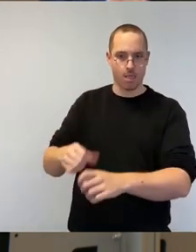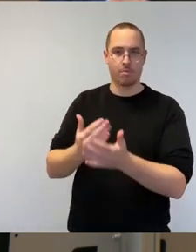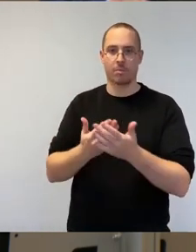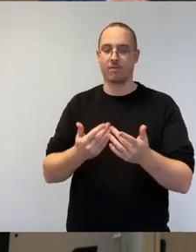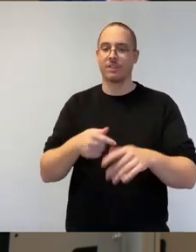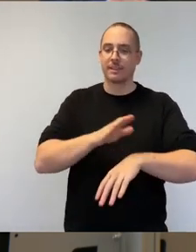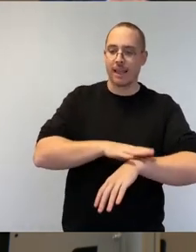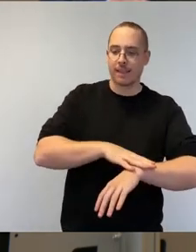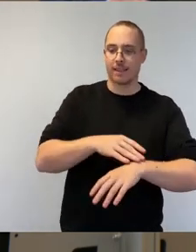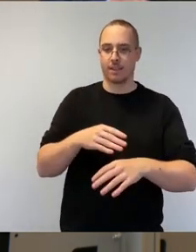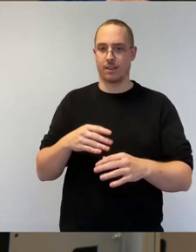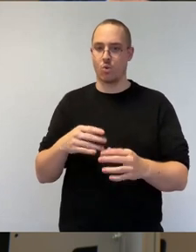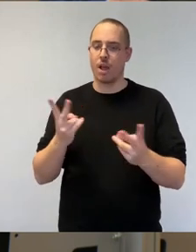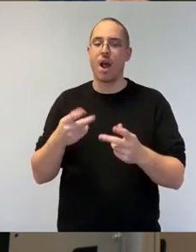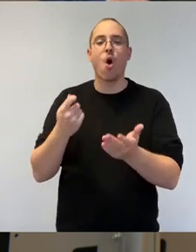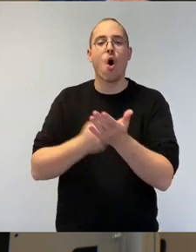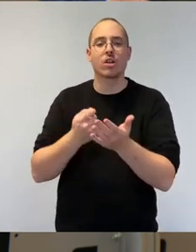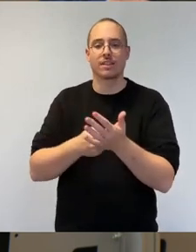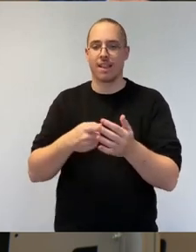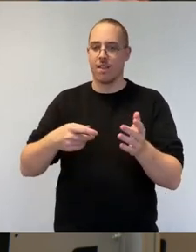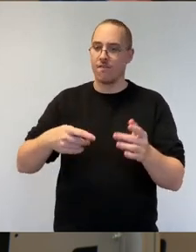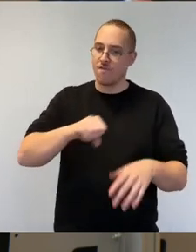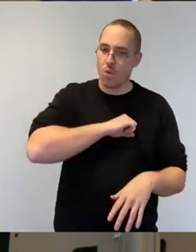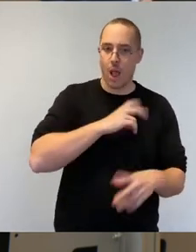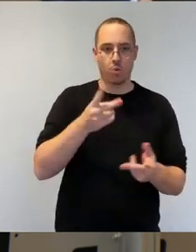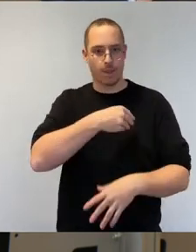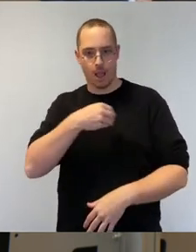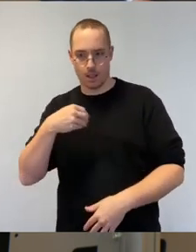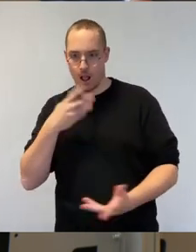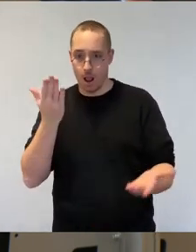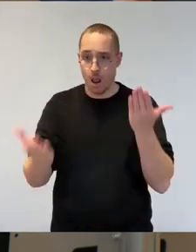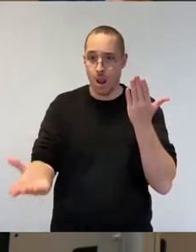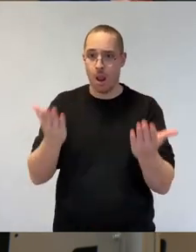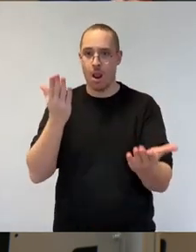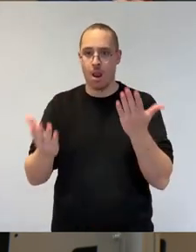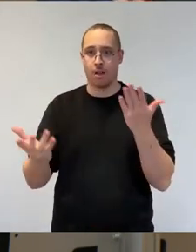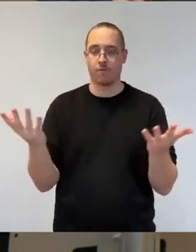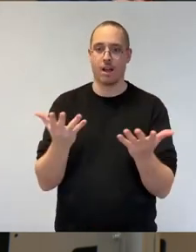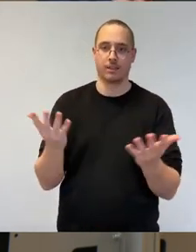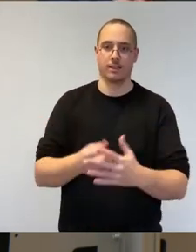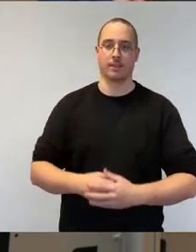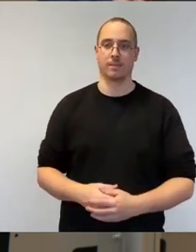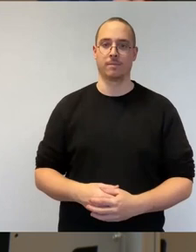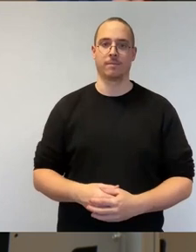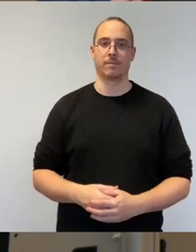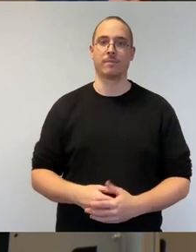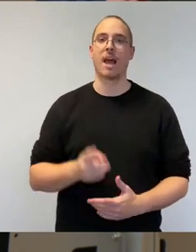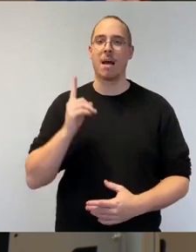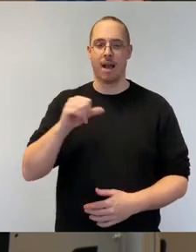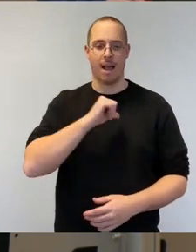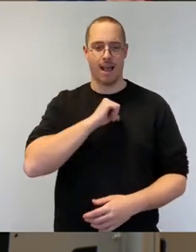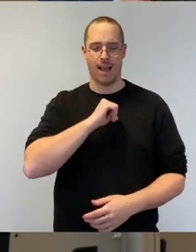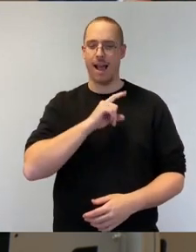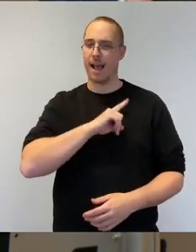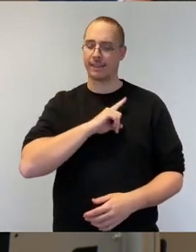- bzw. Nachteil bringt und wie die rechtliche Lage an der Stelle ist. In Summe sollte dieses Thema aber eher kooperativ angegangen